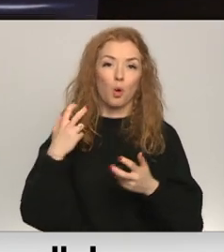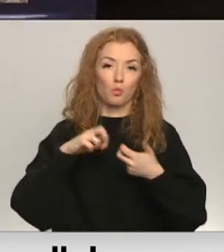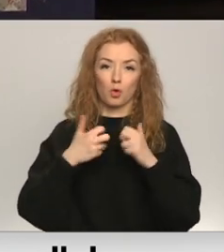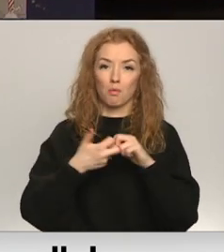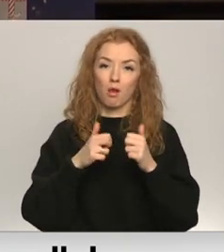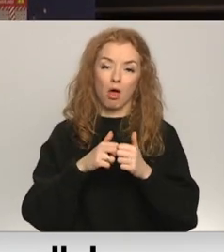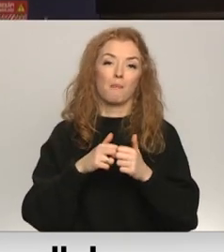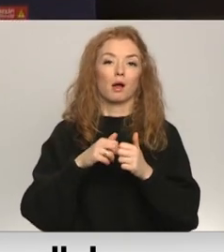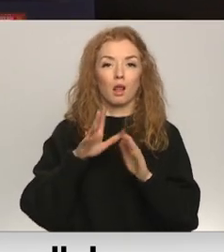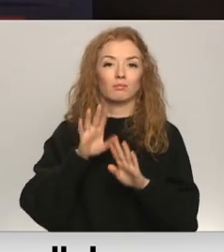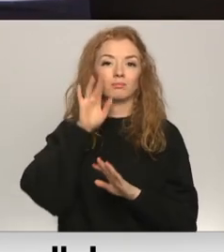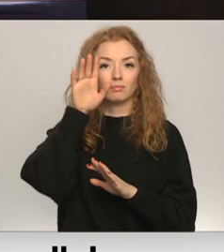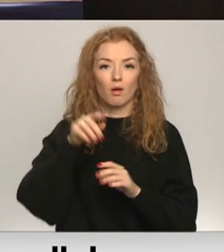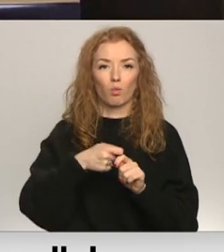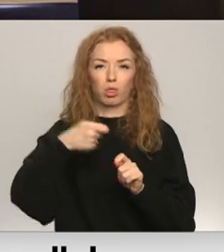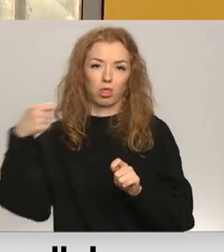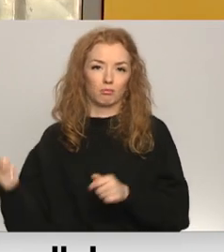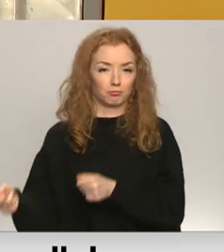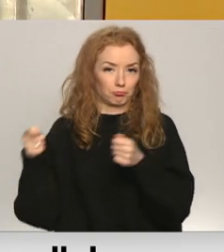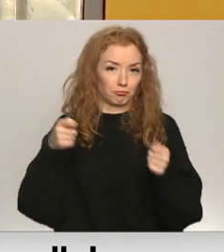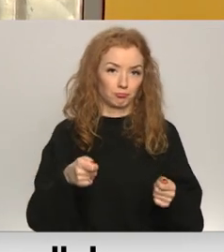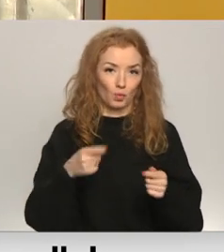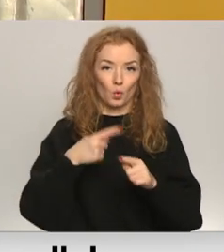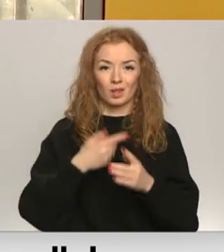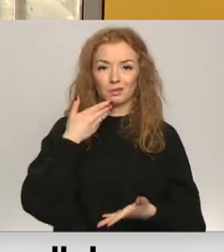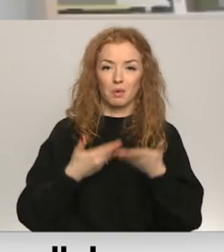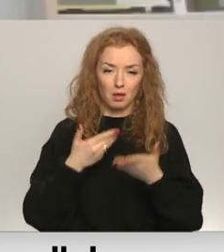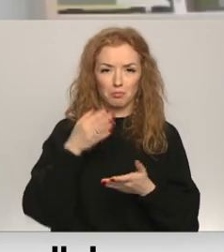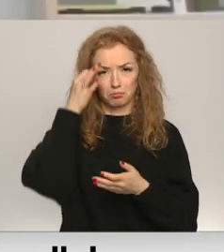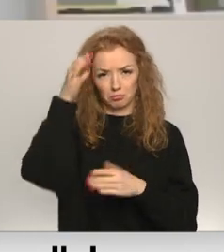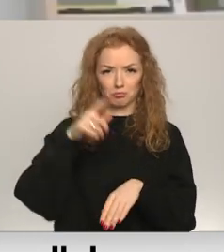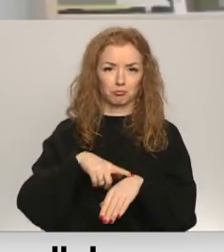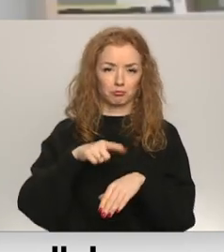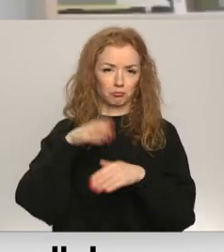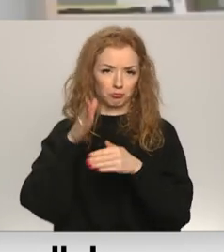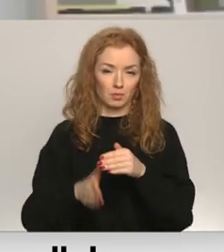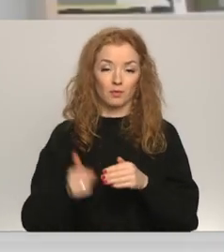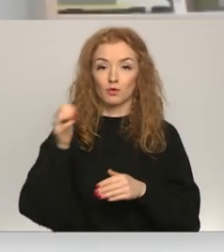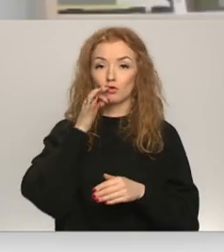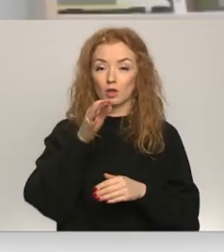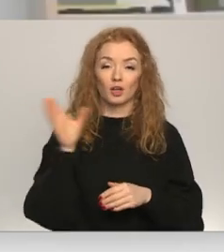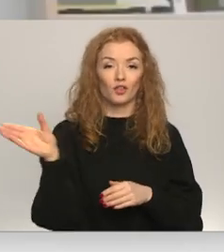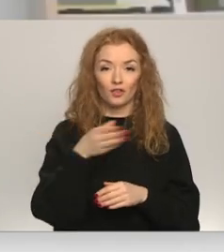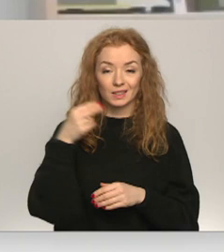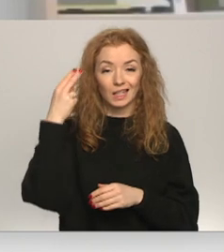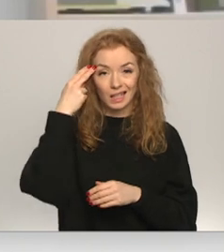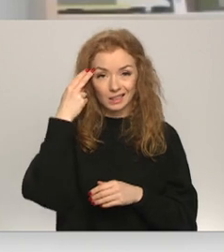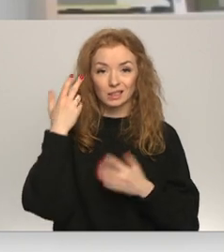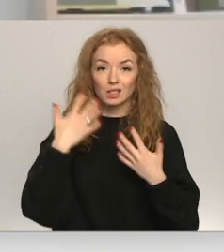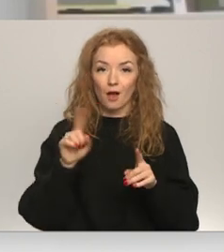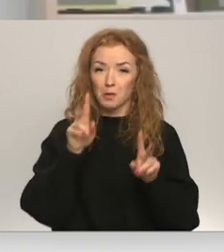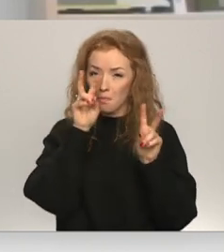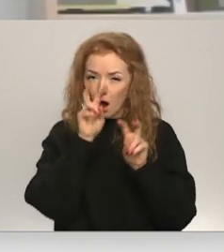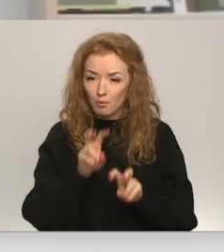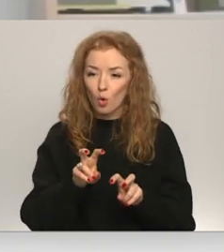aizķiršanu no certifikācijā vai jauno vilcienu testēšanā. Es pieņemu, ka visi riski ir izkalkulēti